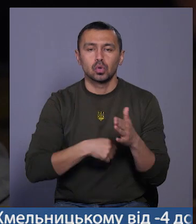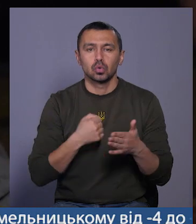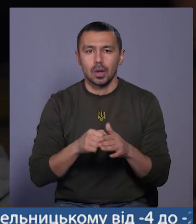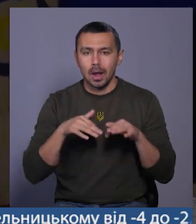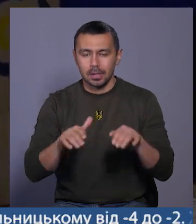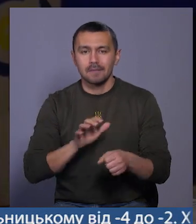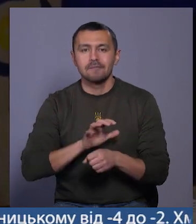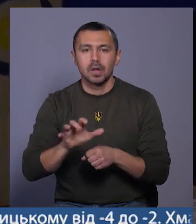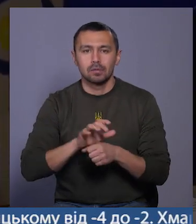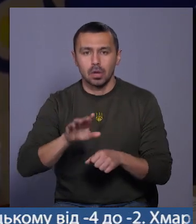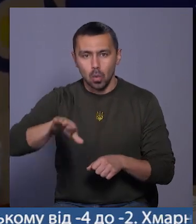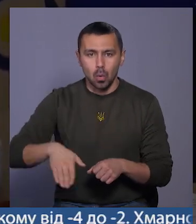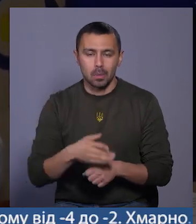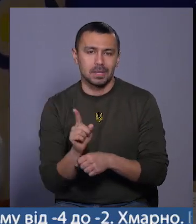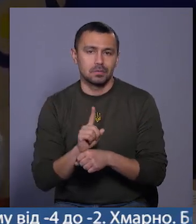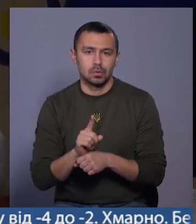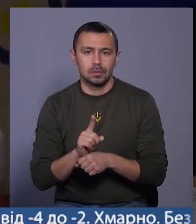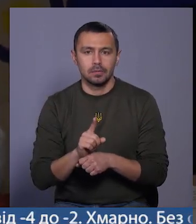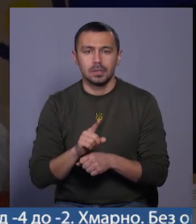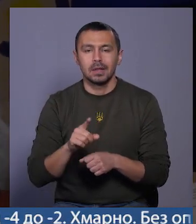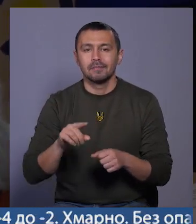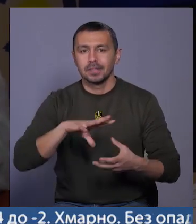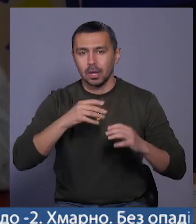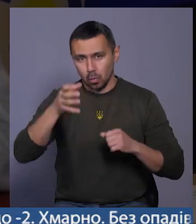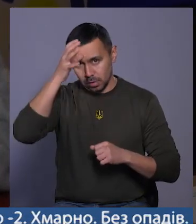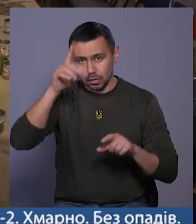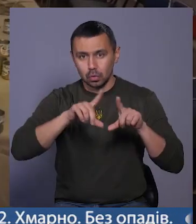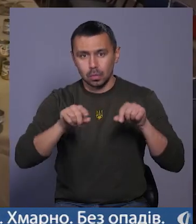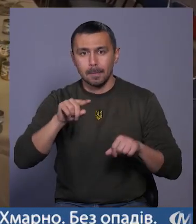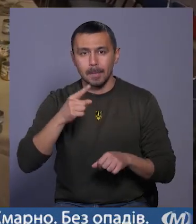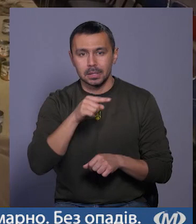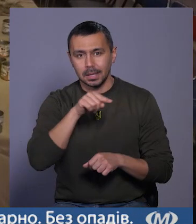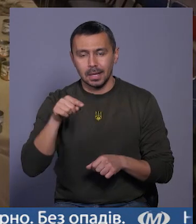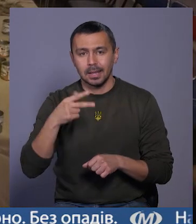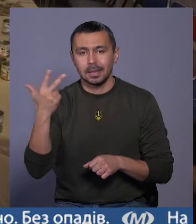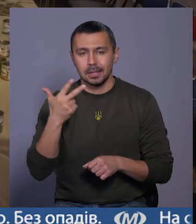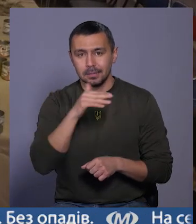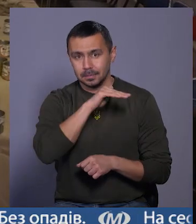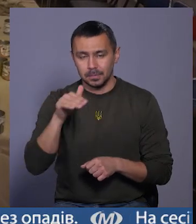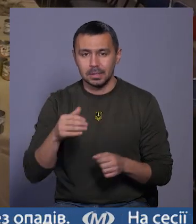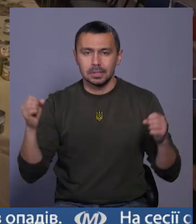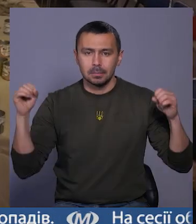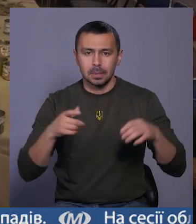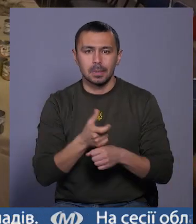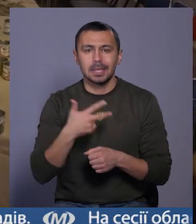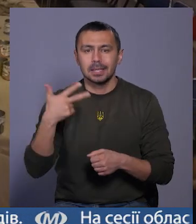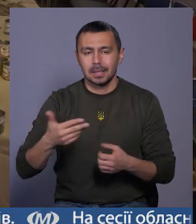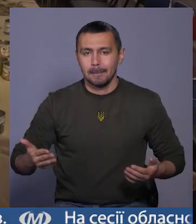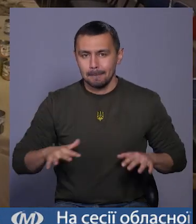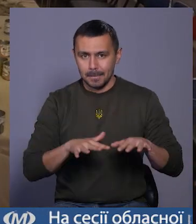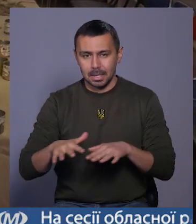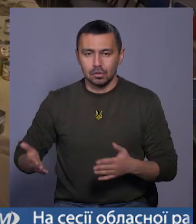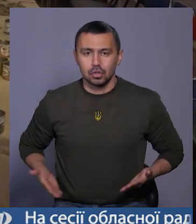акцій із виготовлення окопних свічок. У Довитковацькій загальноосвітній школі перших-третіх ступенів зібрались більше 30 місцевих жителів.